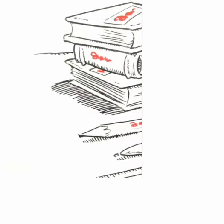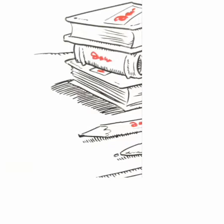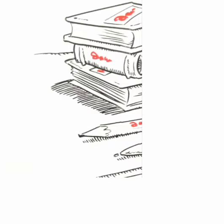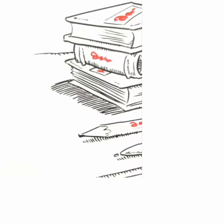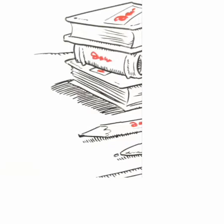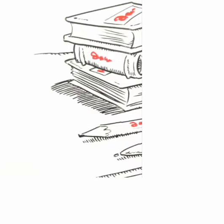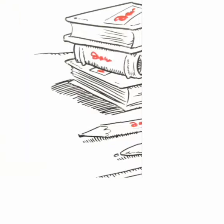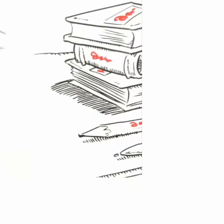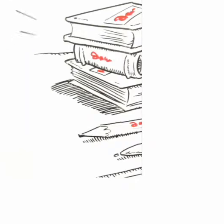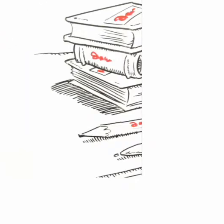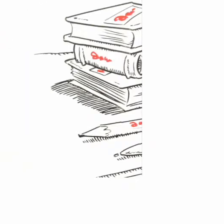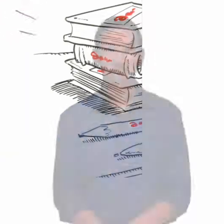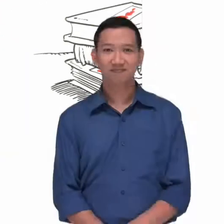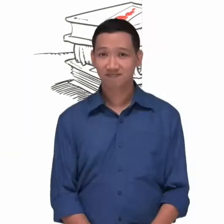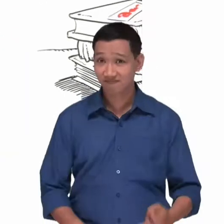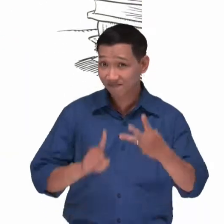Nói cho người lớn biết